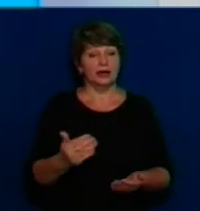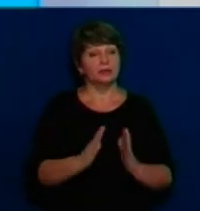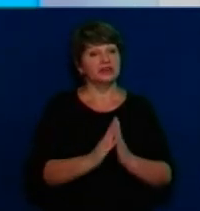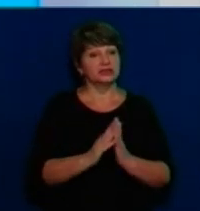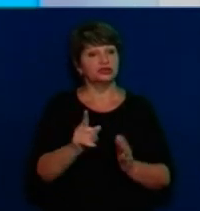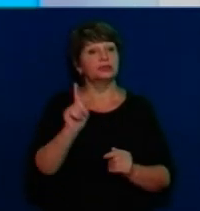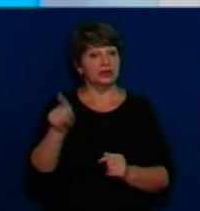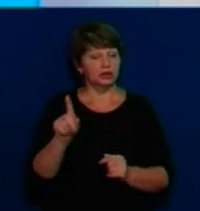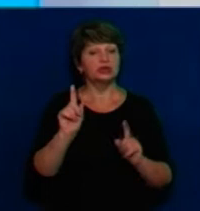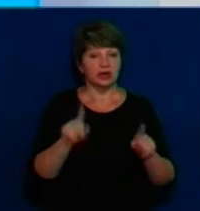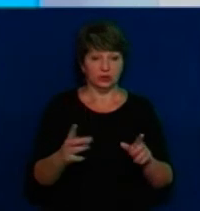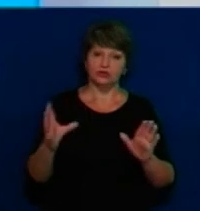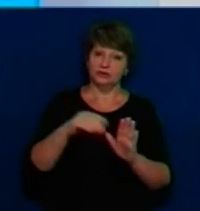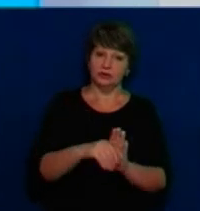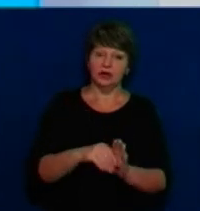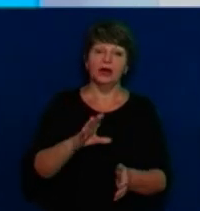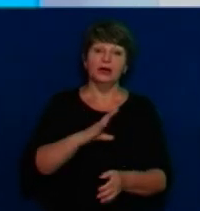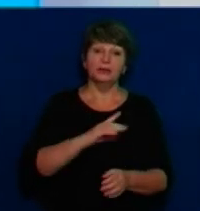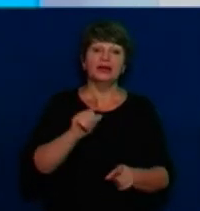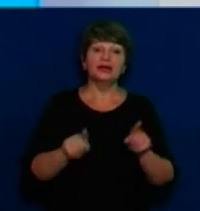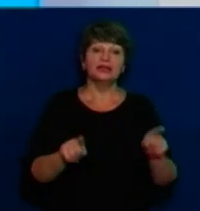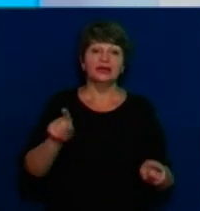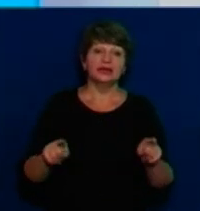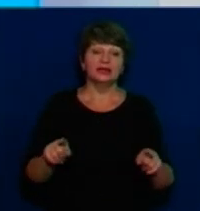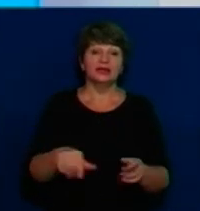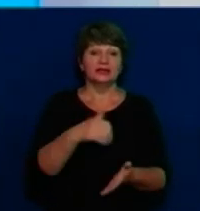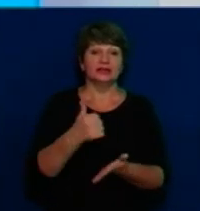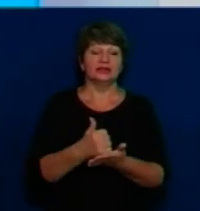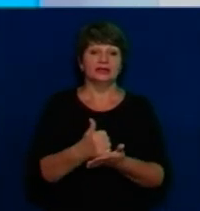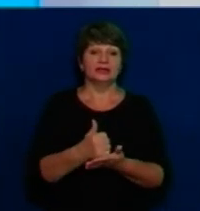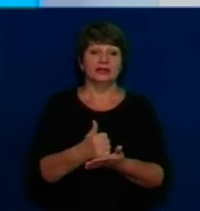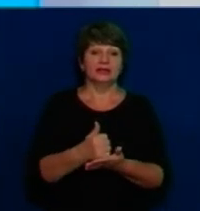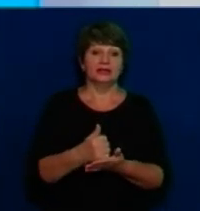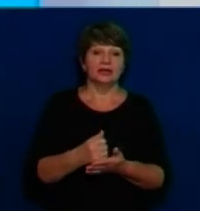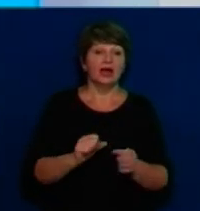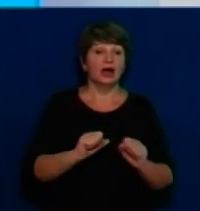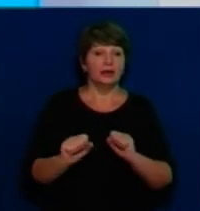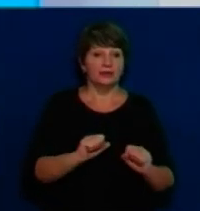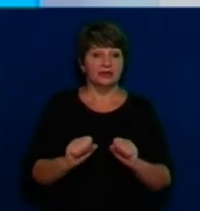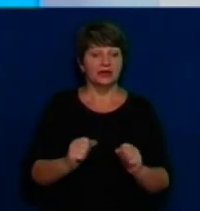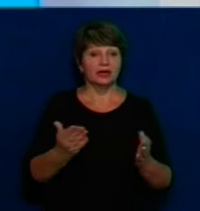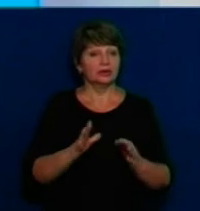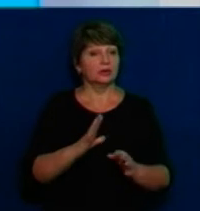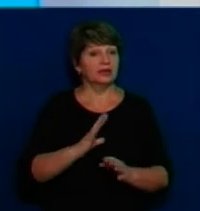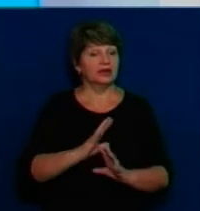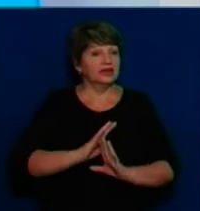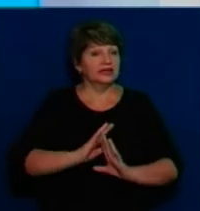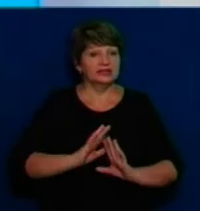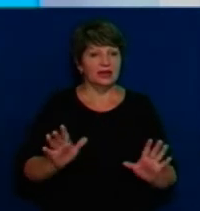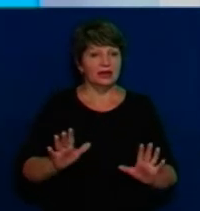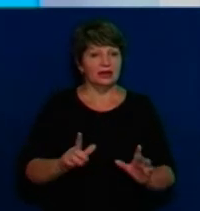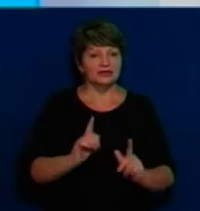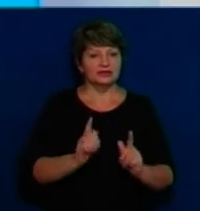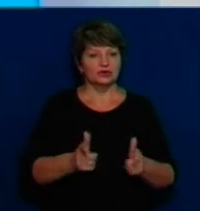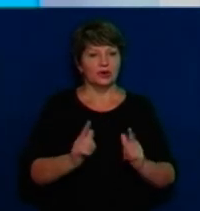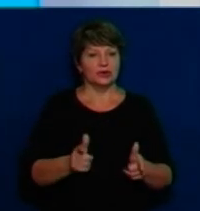також були присутні ще деякі голови районних рад, які не були згодні з тим, як в працівном плані відображені